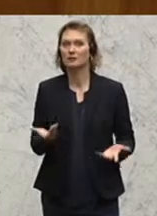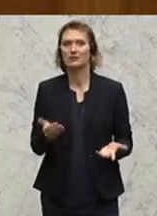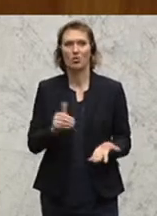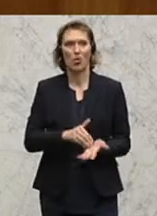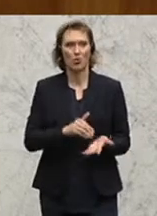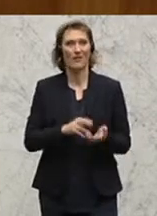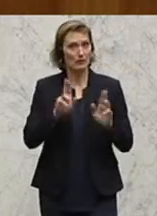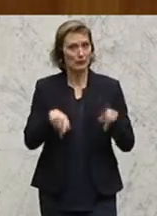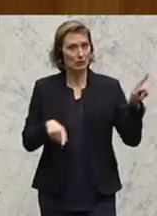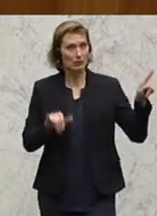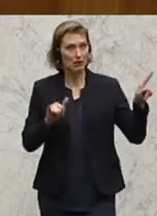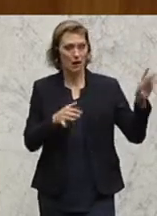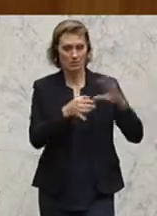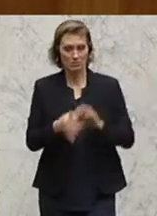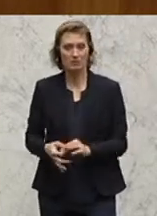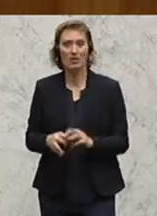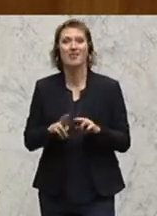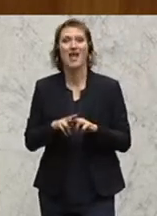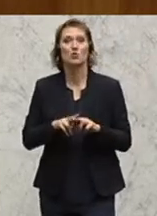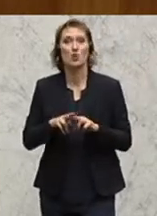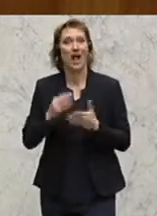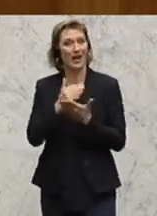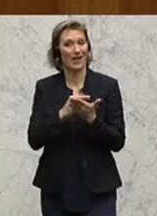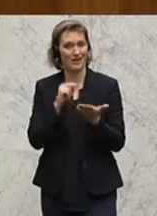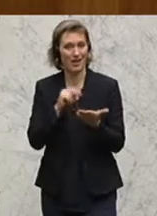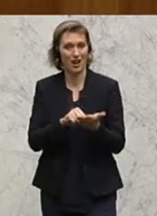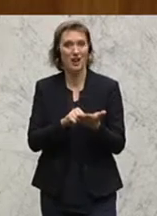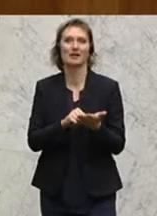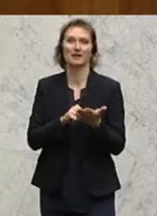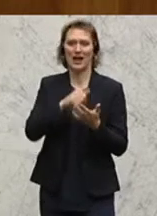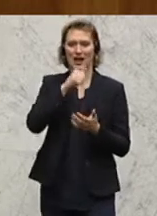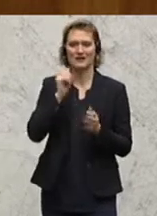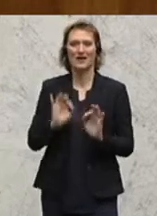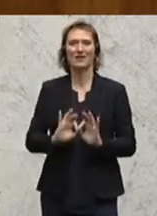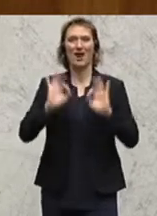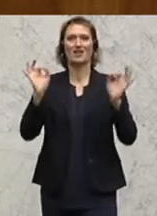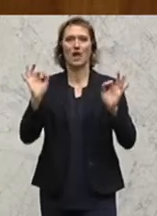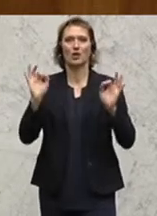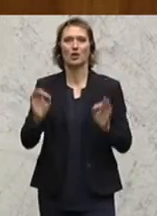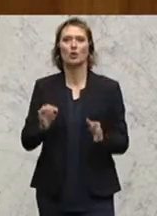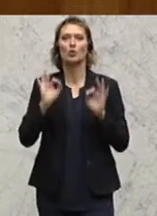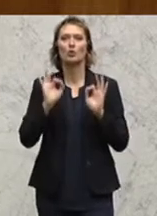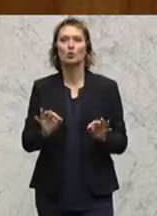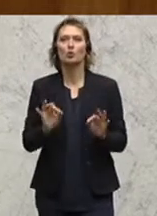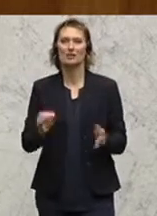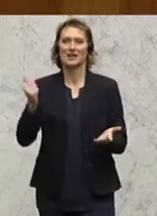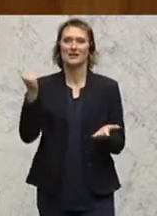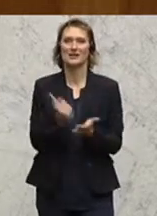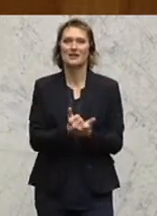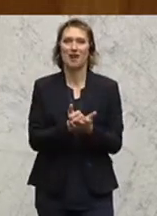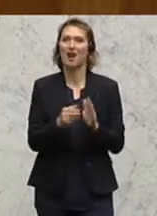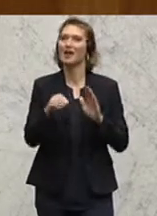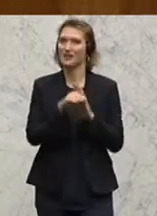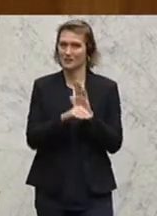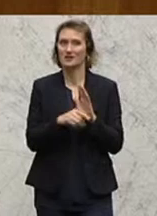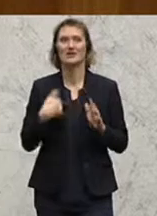sehr notwendig und richtig ist. Die nationale Regelung wäre ein Qualitätsgütesiegelgesetz. Ein Gütesiegelgesetz, das wir schon